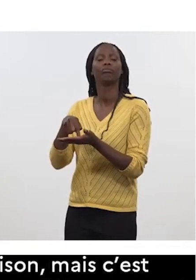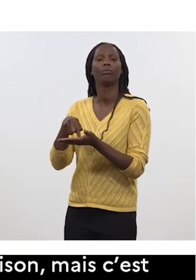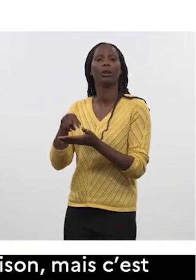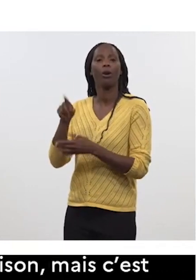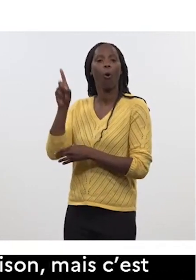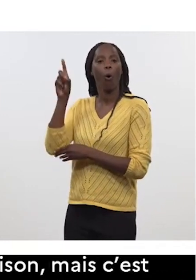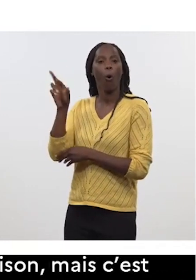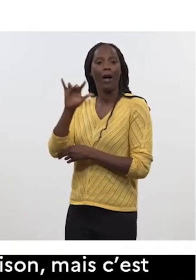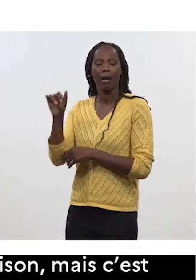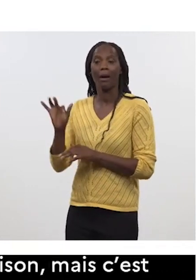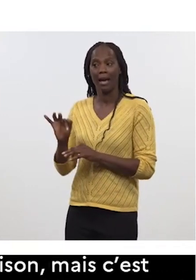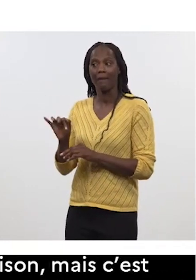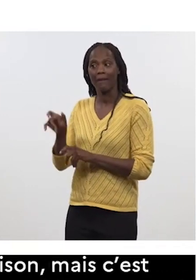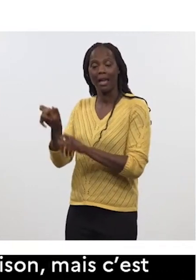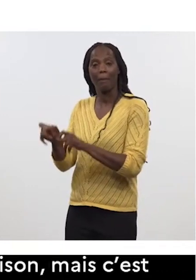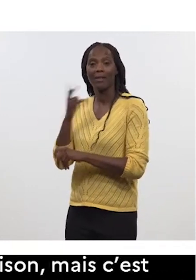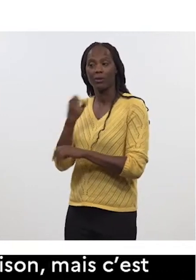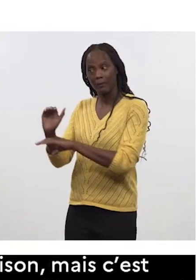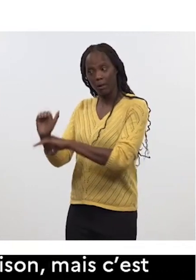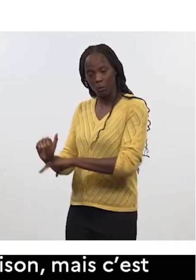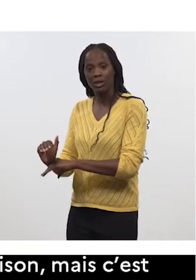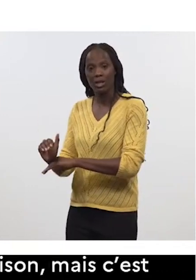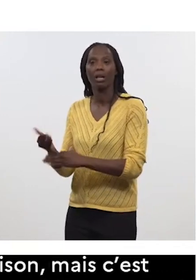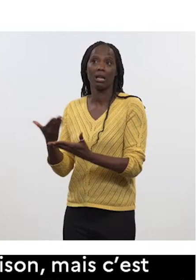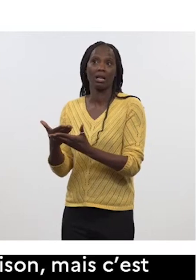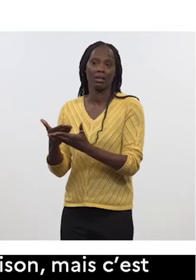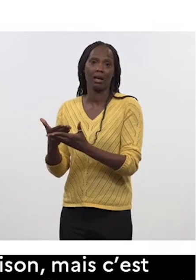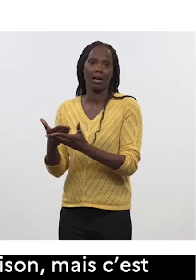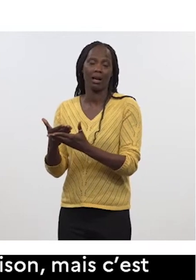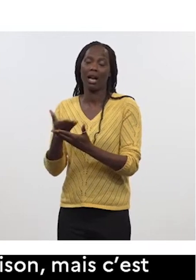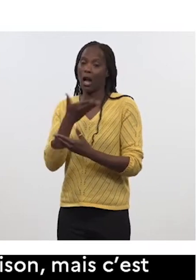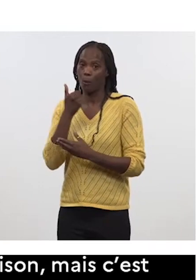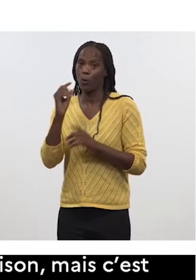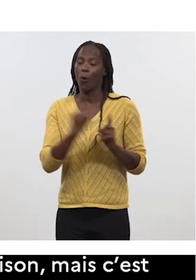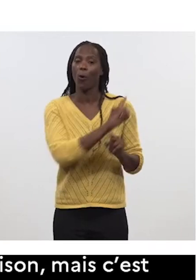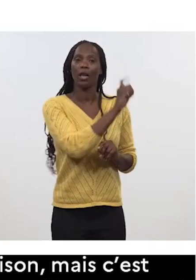civils à la ministre des Affaires étrangères, dont c'est la responsabilité.